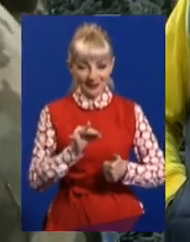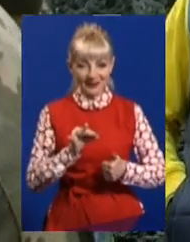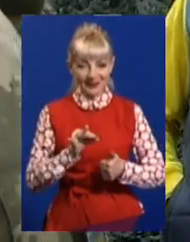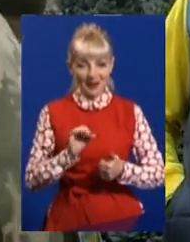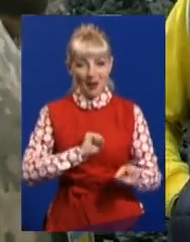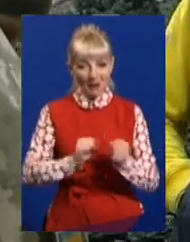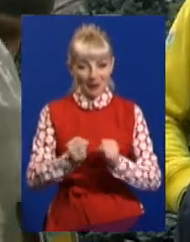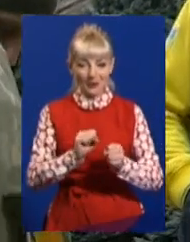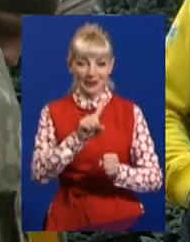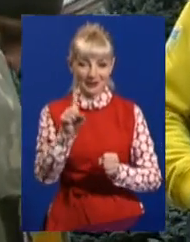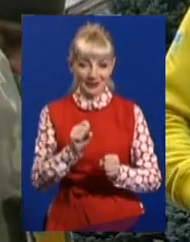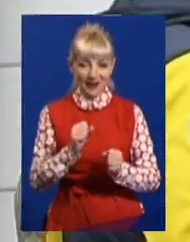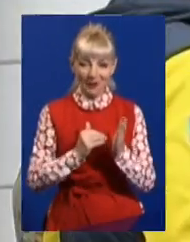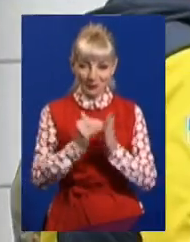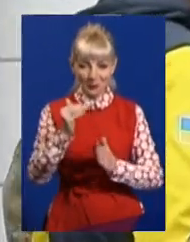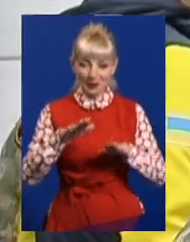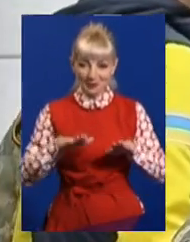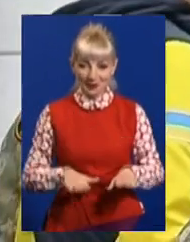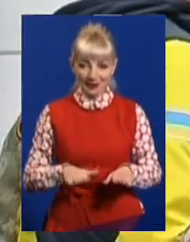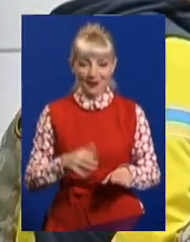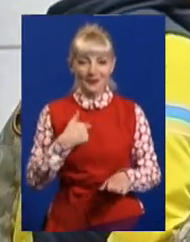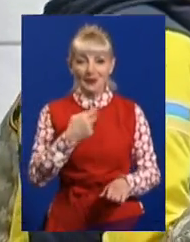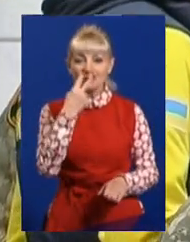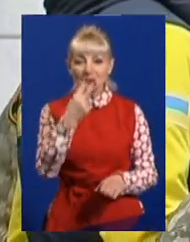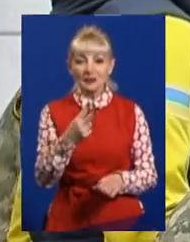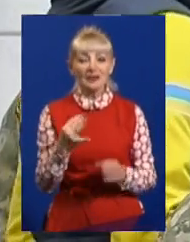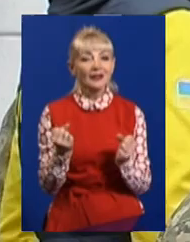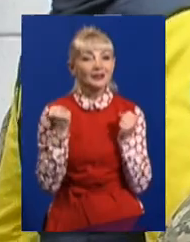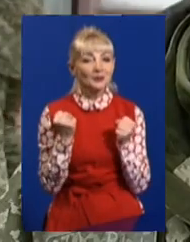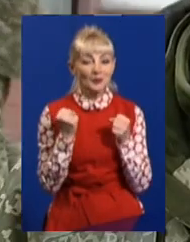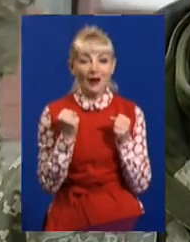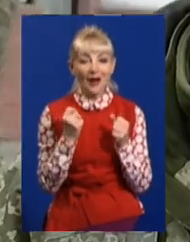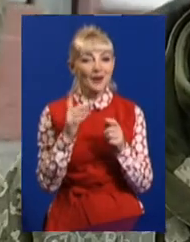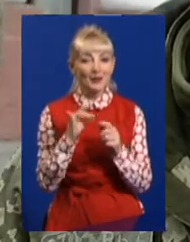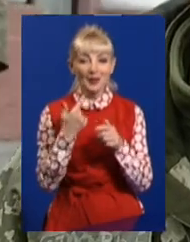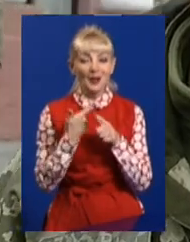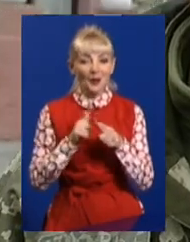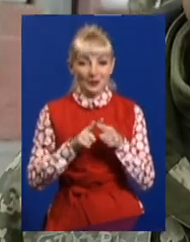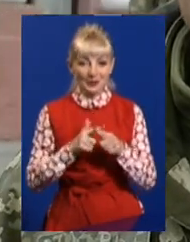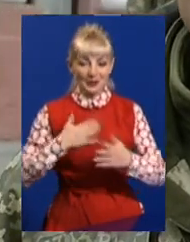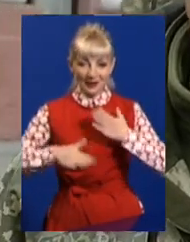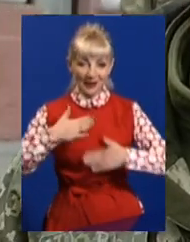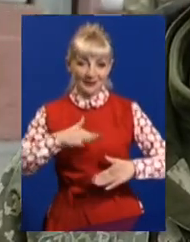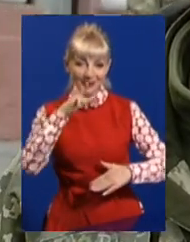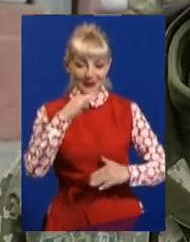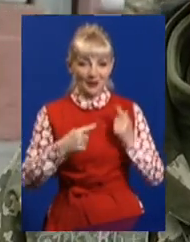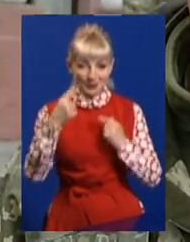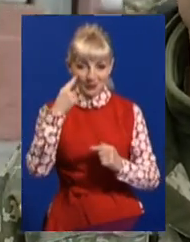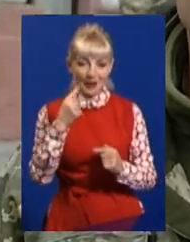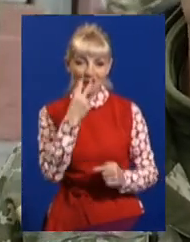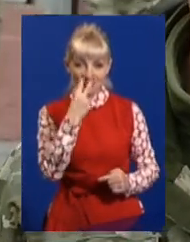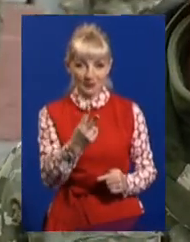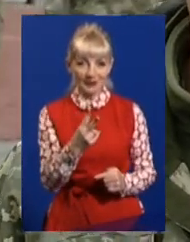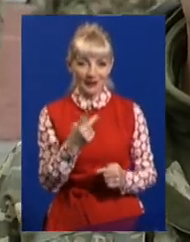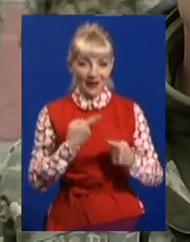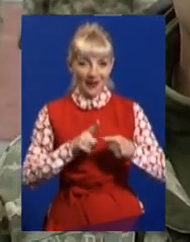за досягнути місця. Ми дивилися всі ці стримати кулаками і дуже пораділи, коли побачили